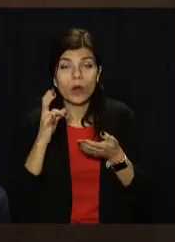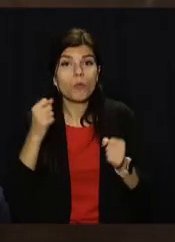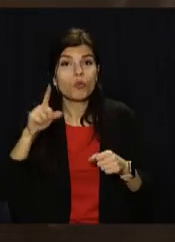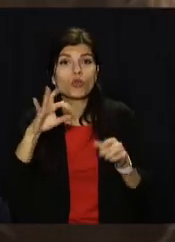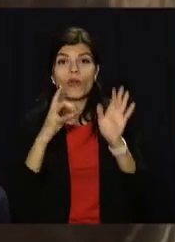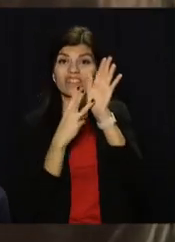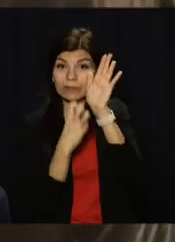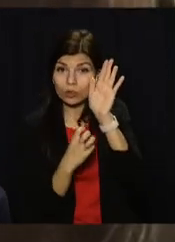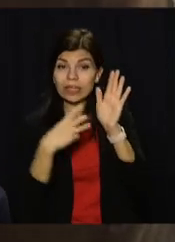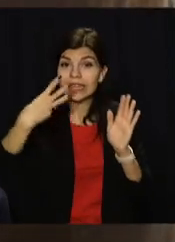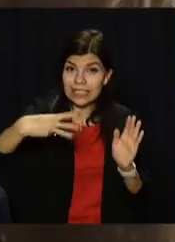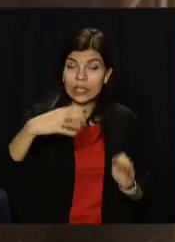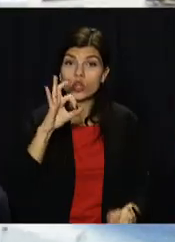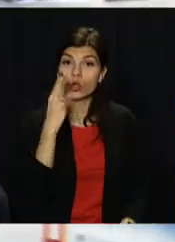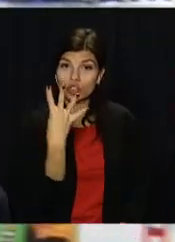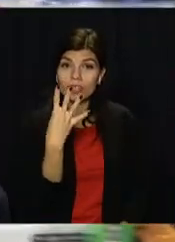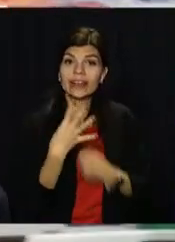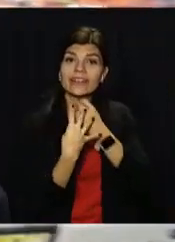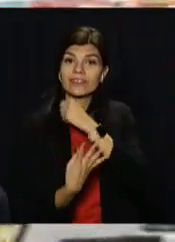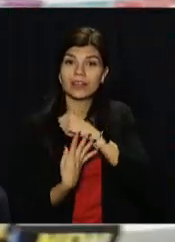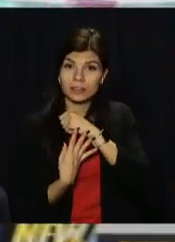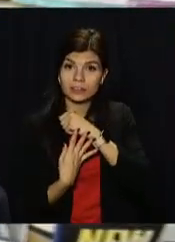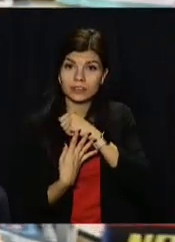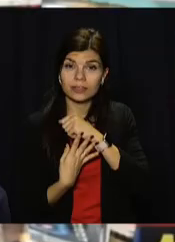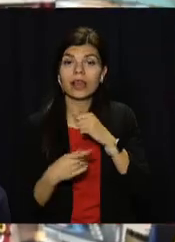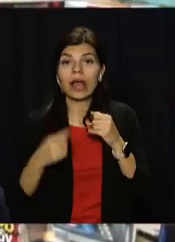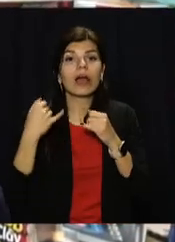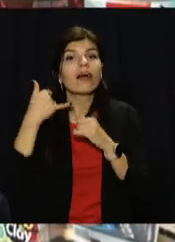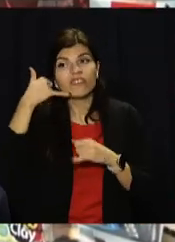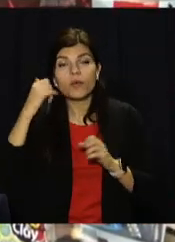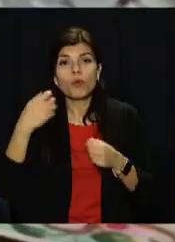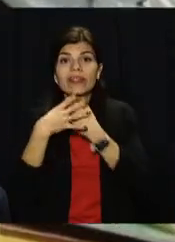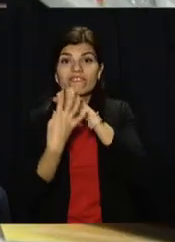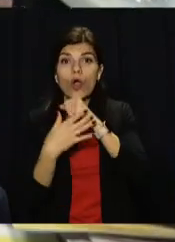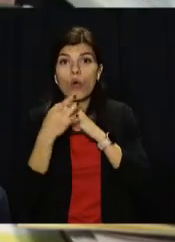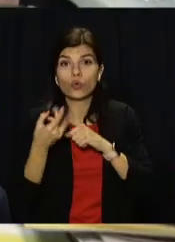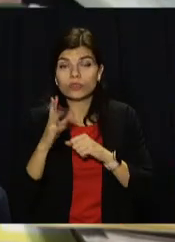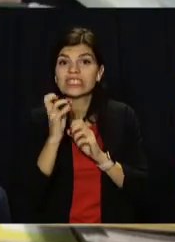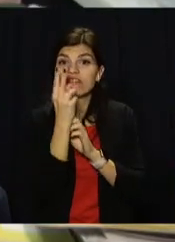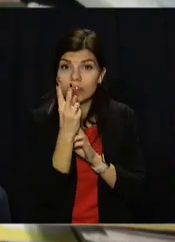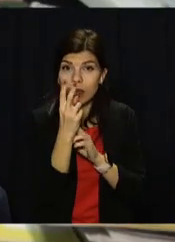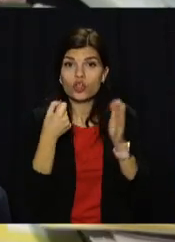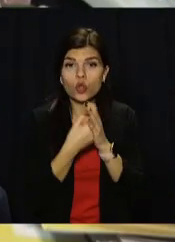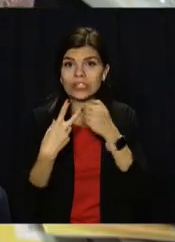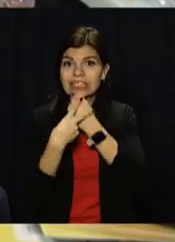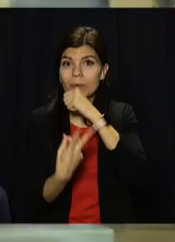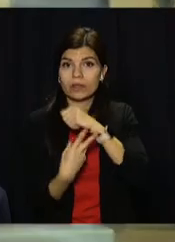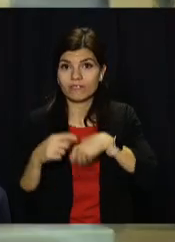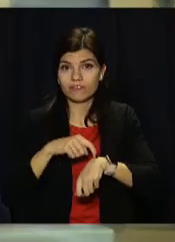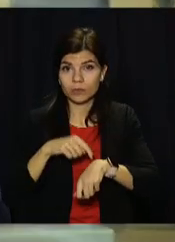0800 30 04 19. Лінія працюватиме 19 грудня з 12 до 17.